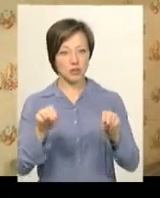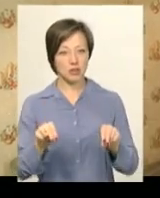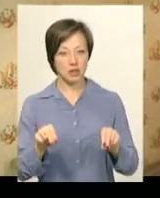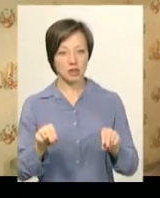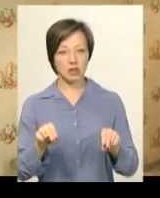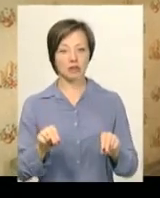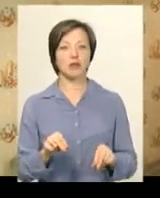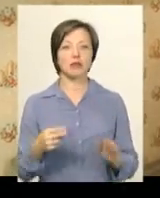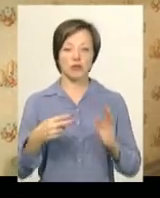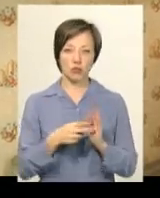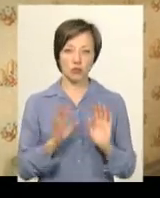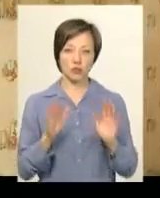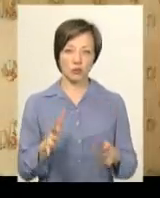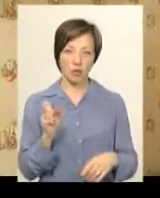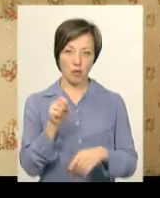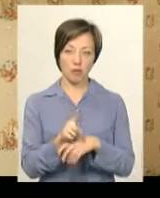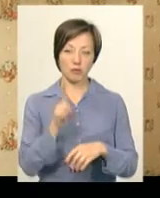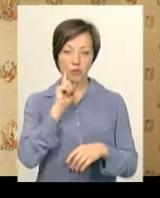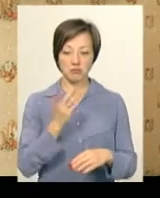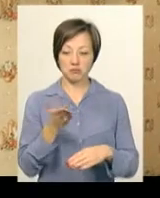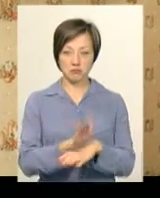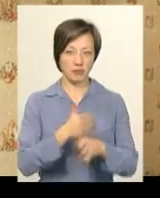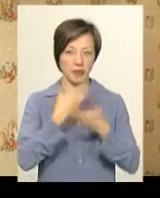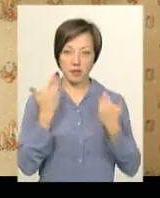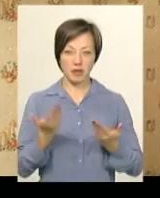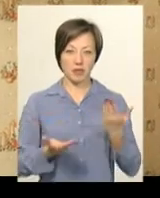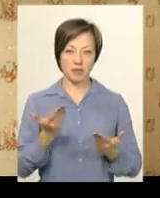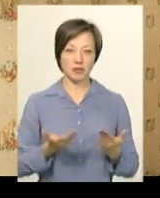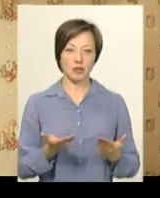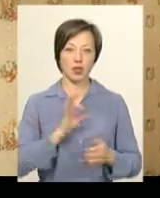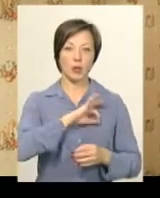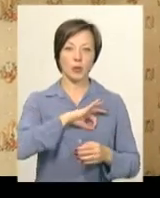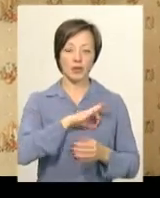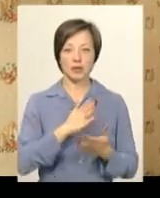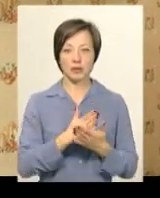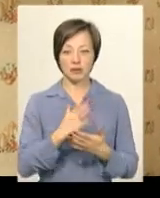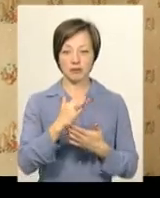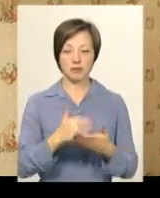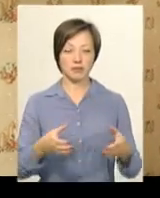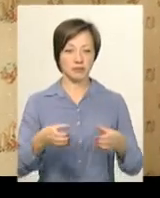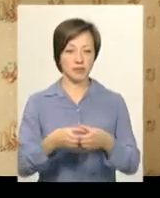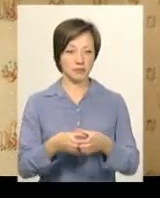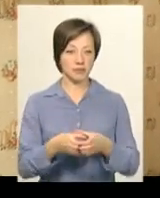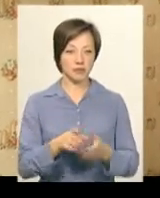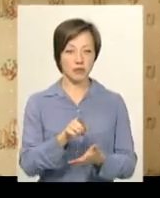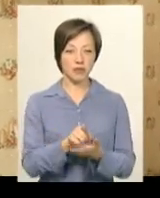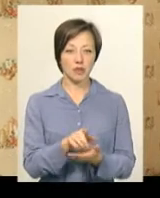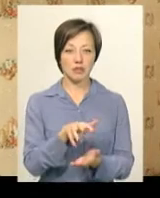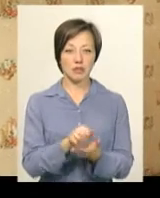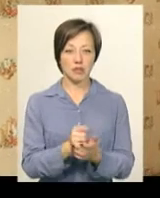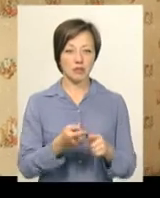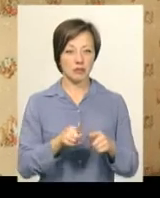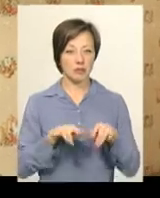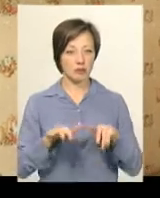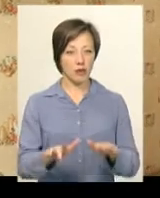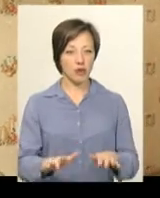що ми включимо, як буде команда. У них, напевно, є штат юристів, які повинні займатися цим